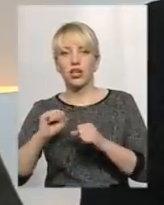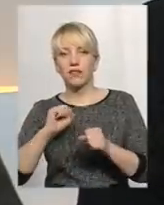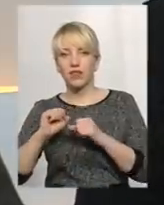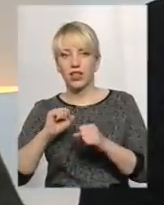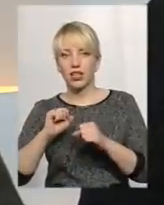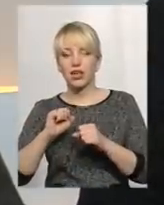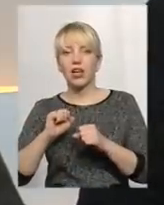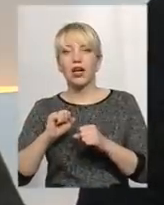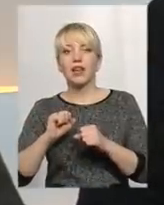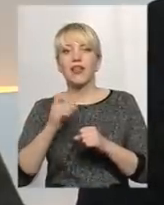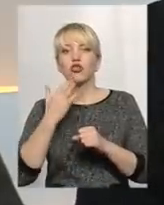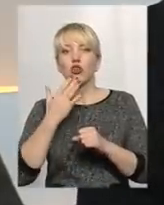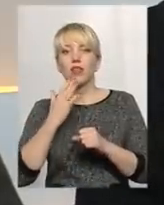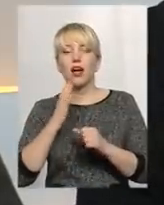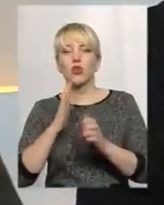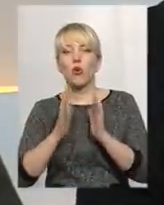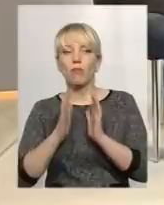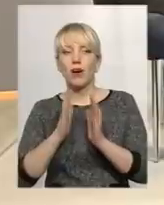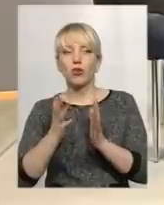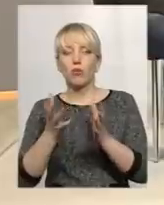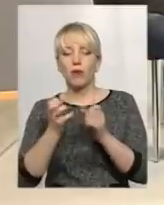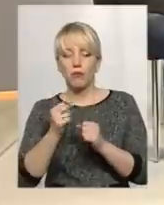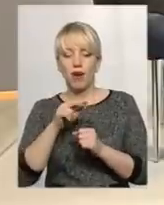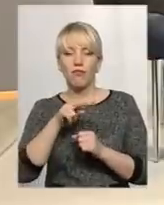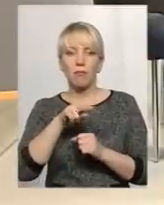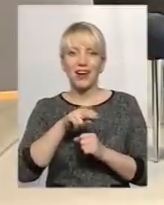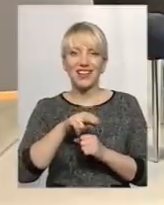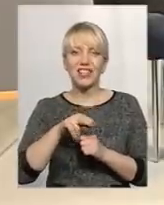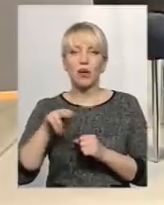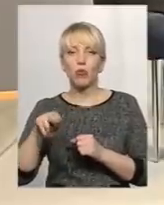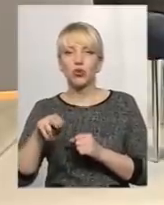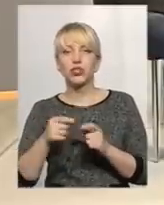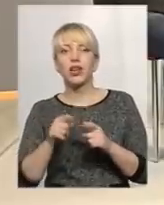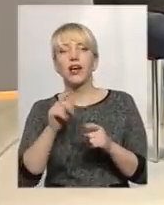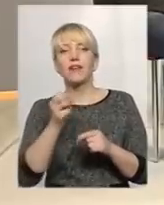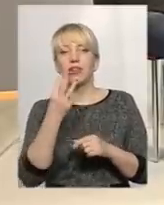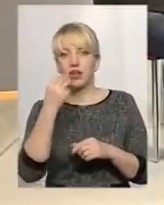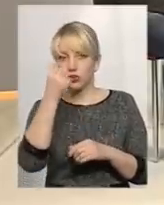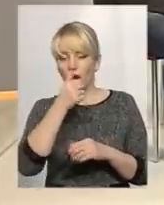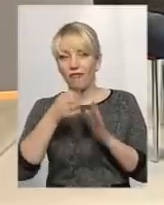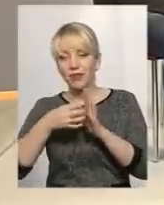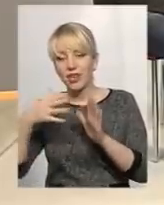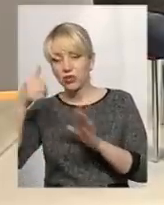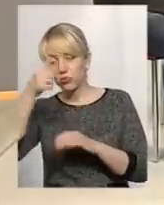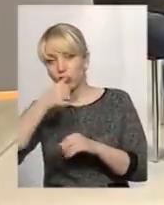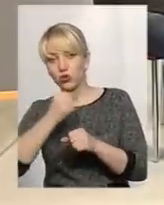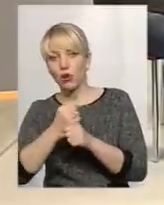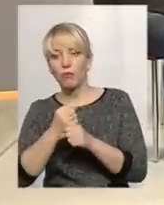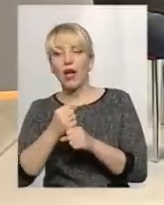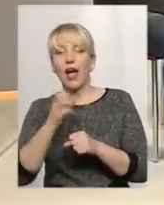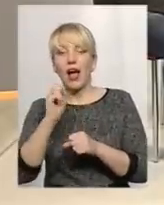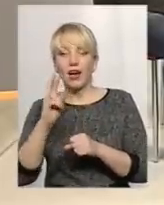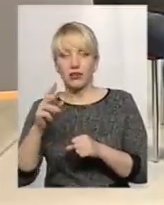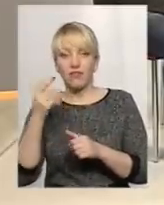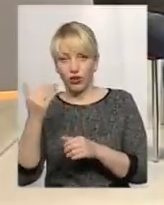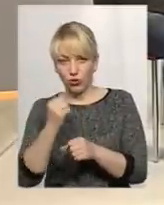приймав перлину Поділля в 13-му році, якщо ви хочете знати, а в 15-му році розроблений Державний акт. То вибачте мене, ви робили перевірку у